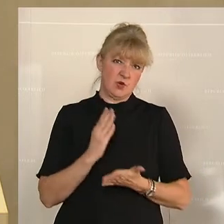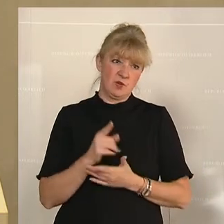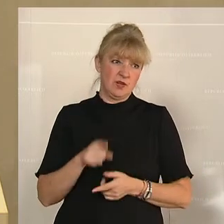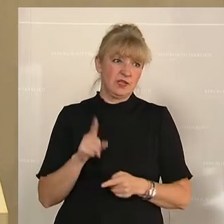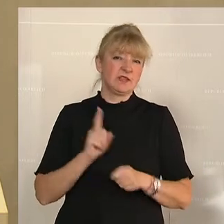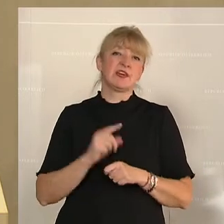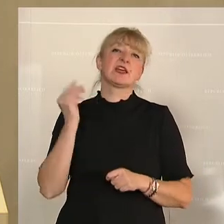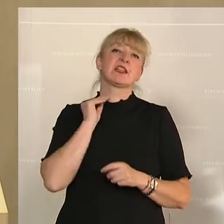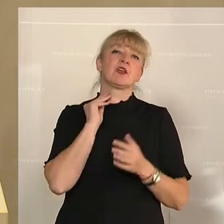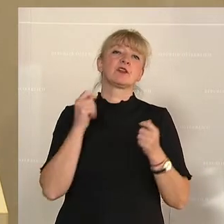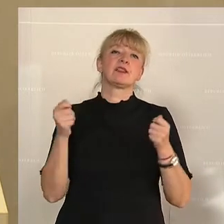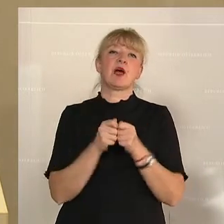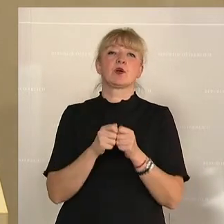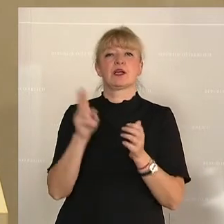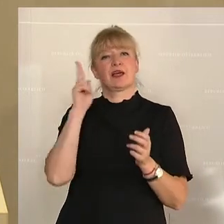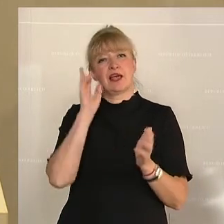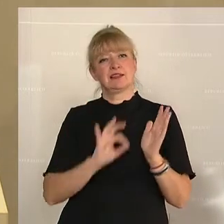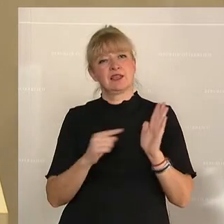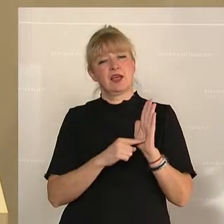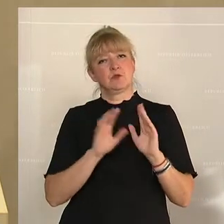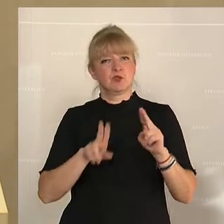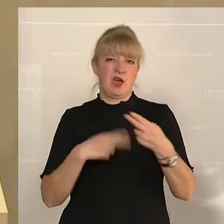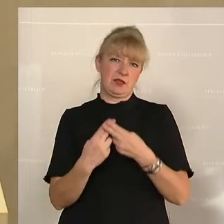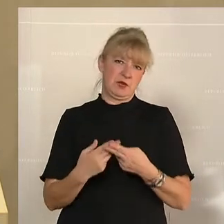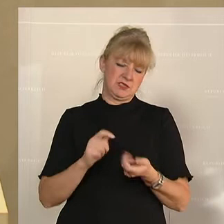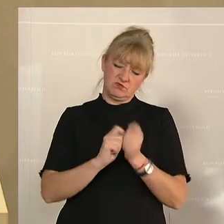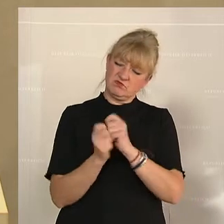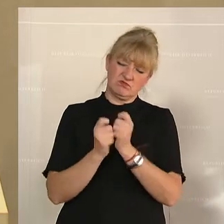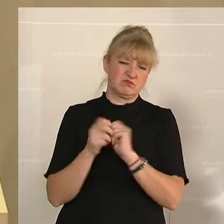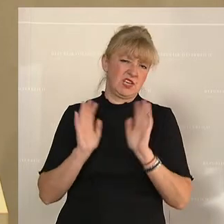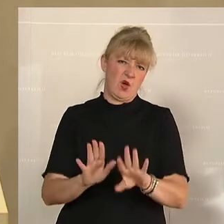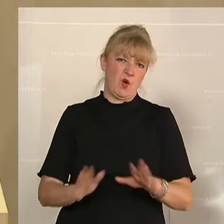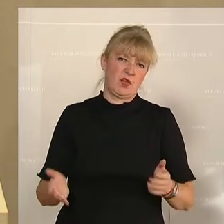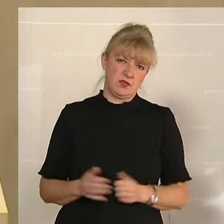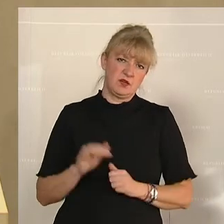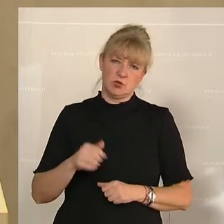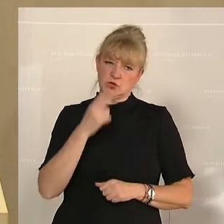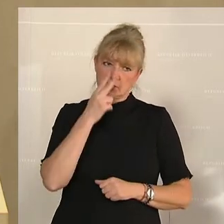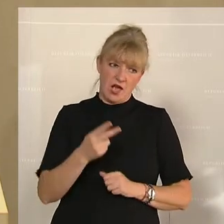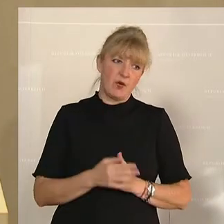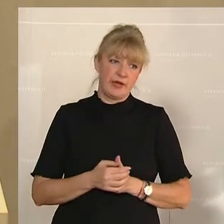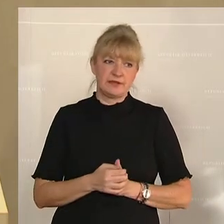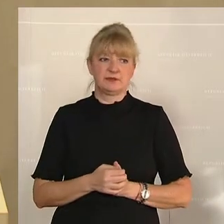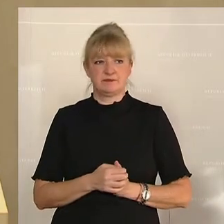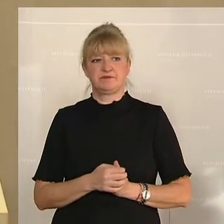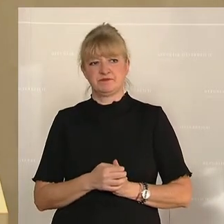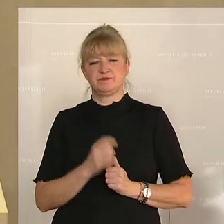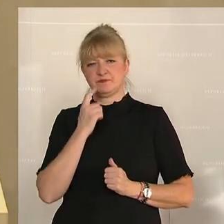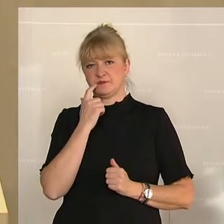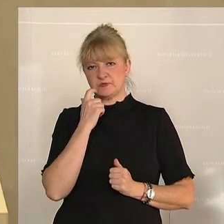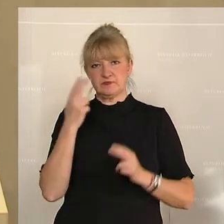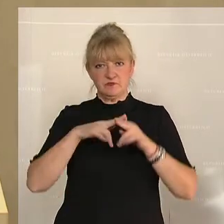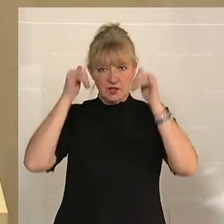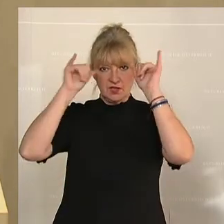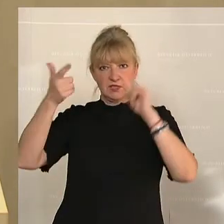Genusstauglichkeitskennzeichnung einmal adaptiert, überarbeitet und dort auch schaut, wenn das Rind